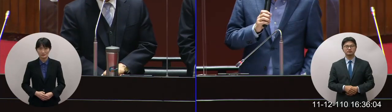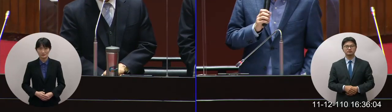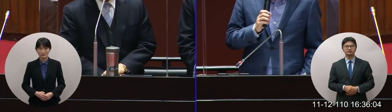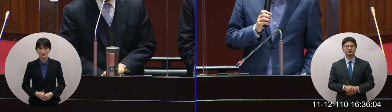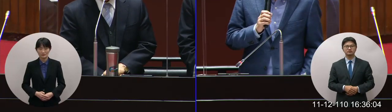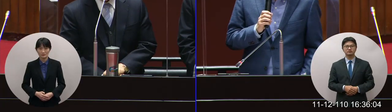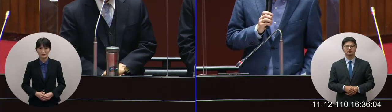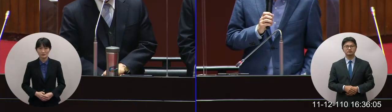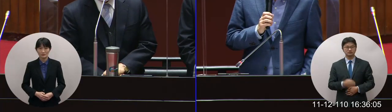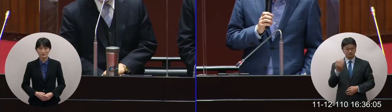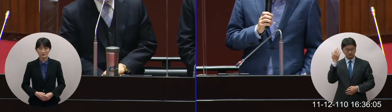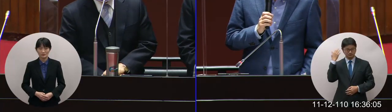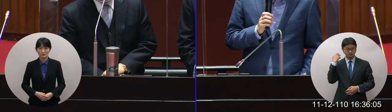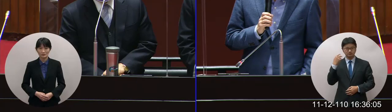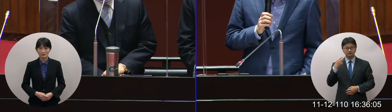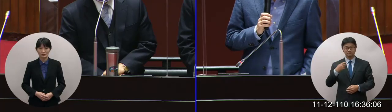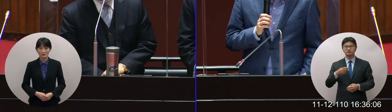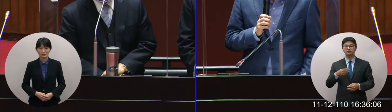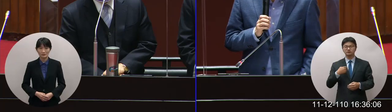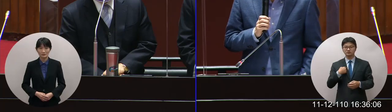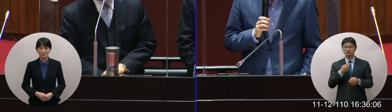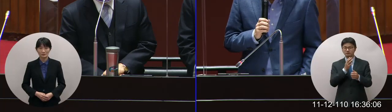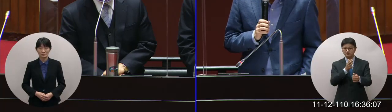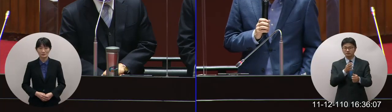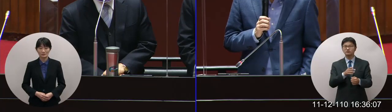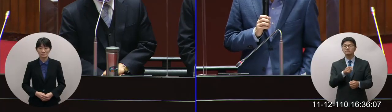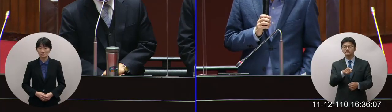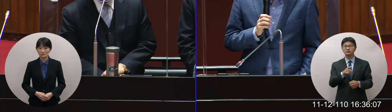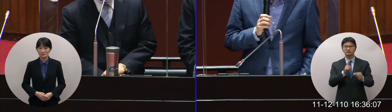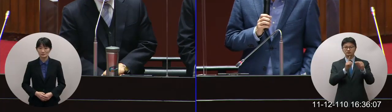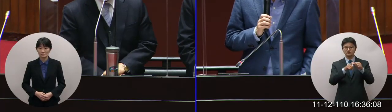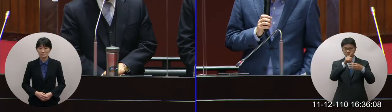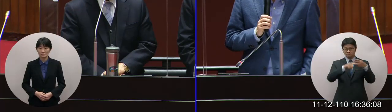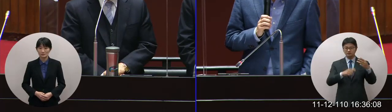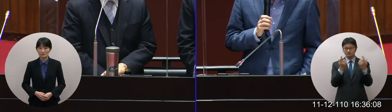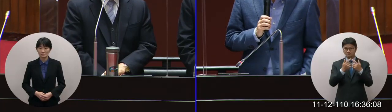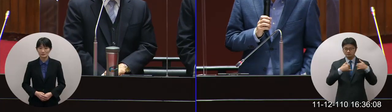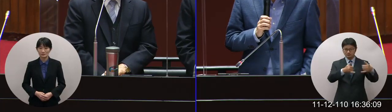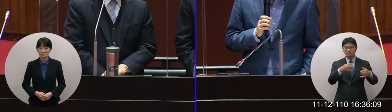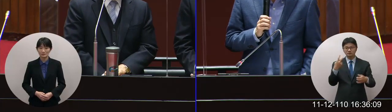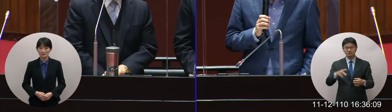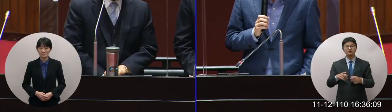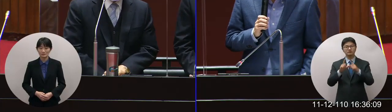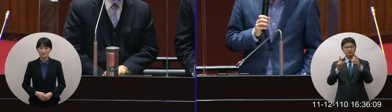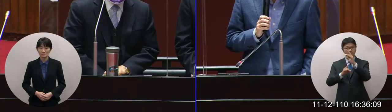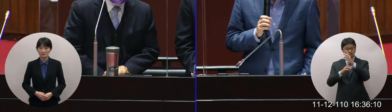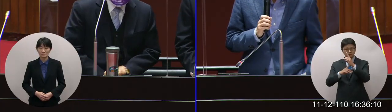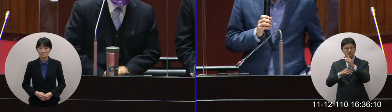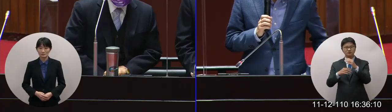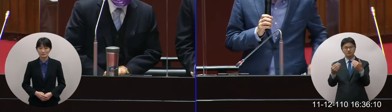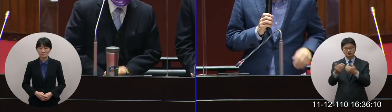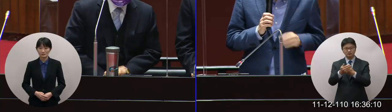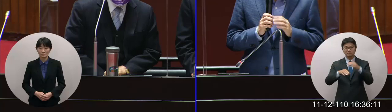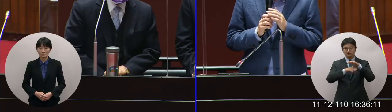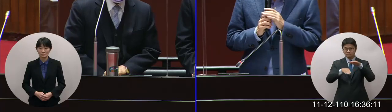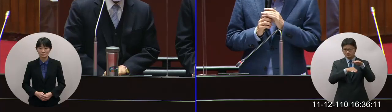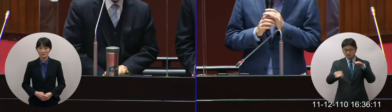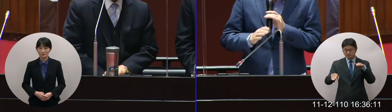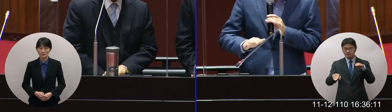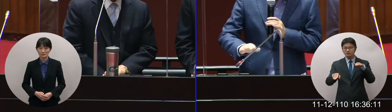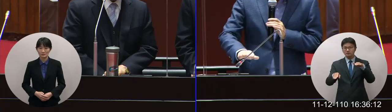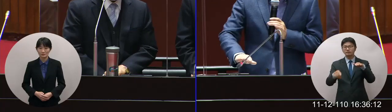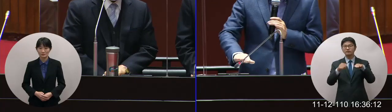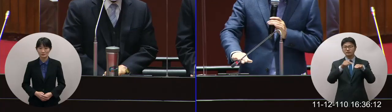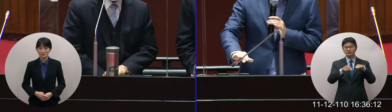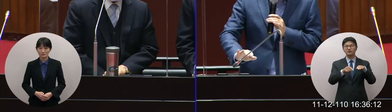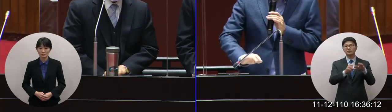在上兩次質詢我針對於中豐北路交流道跟大足交流道大足交流道高價